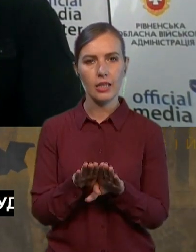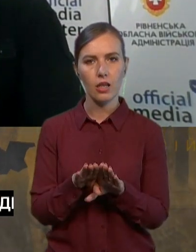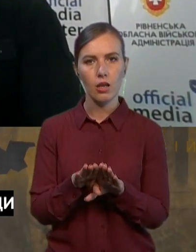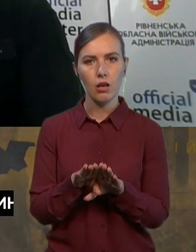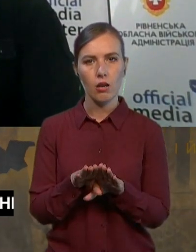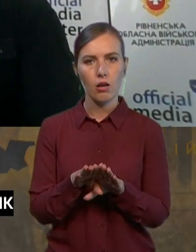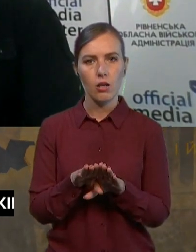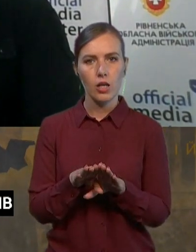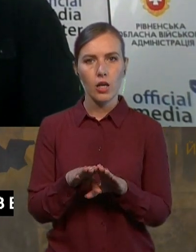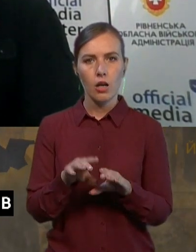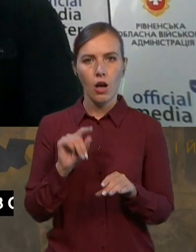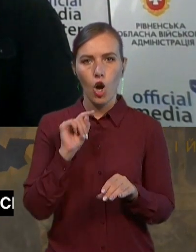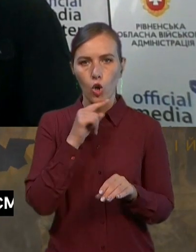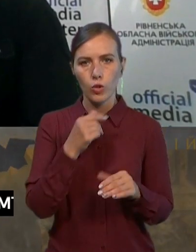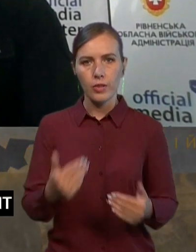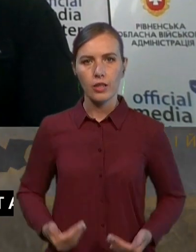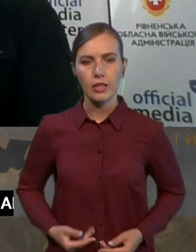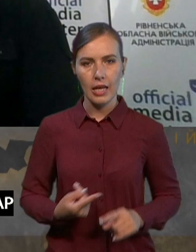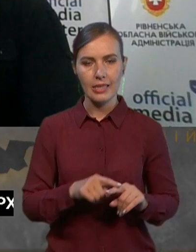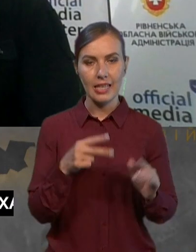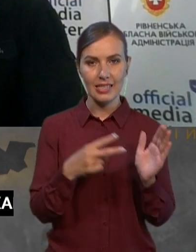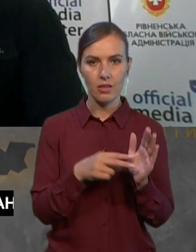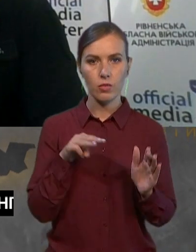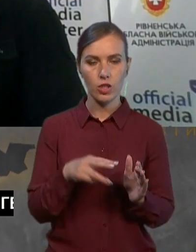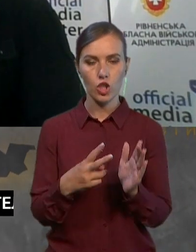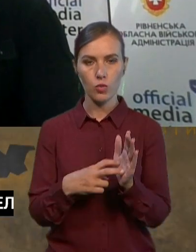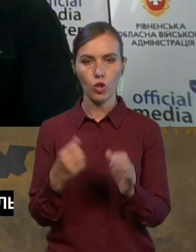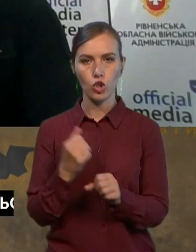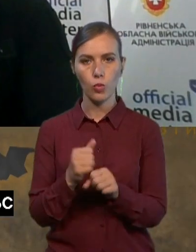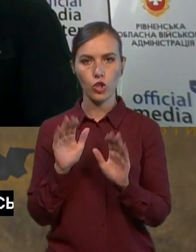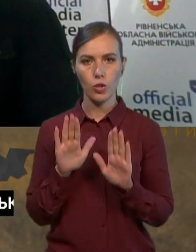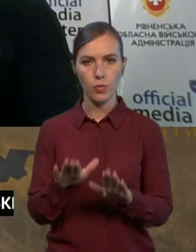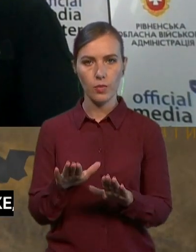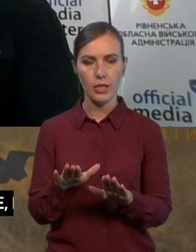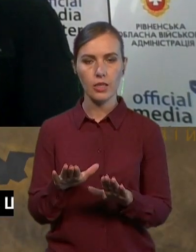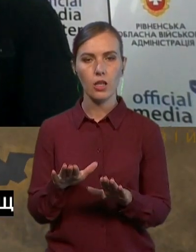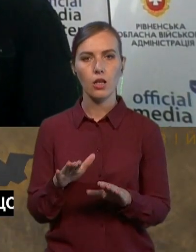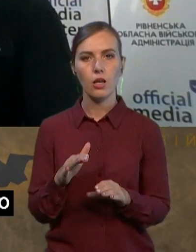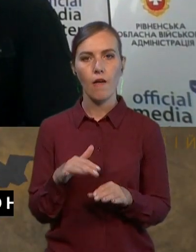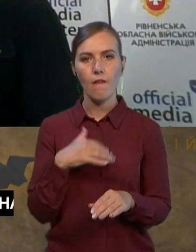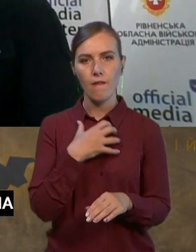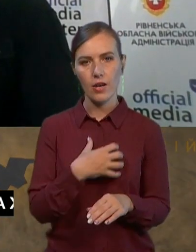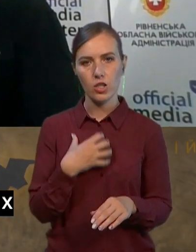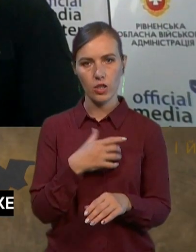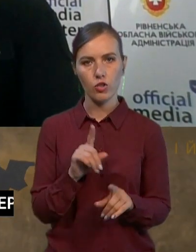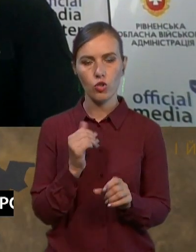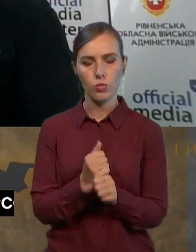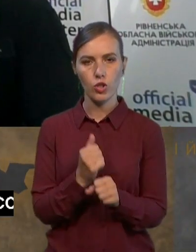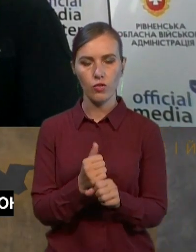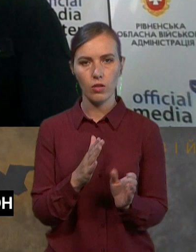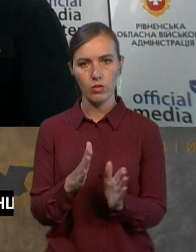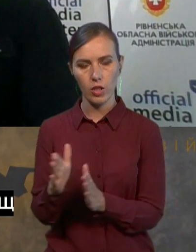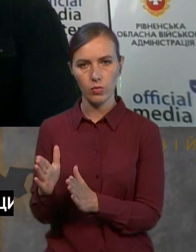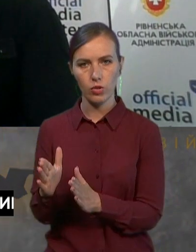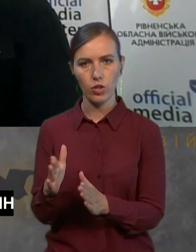числі. Нагадаю, що це 7700 робочих місць, нам можливо, щоб вона працювала в штатному режимі. Як, наприклад, сьогодні, три блоки